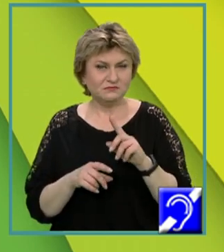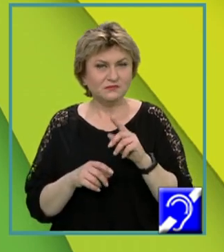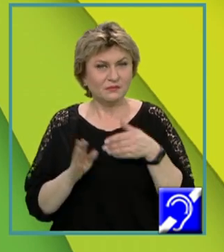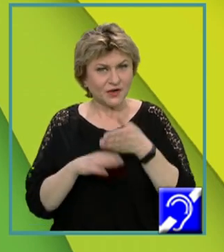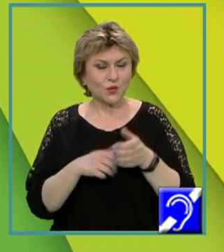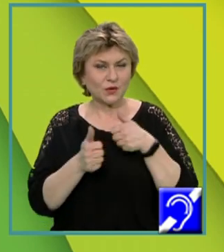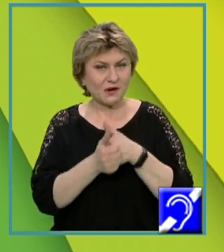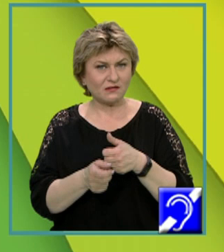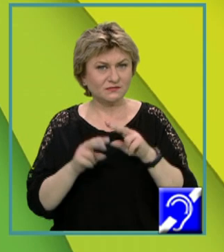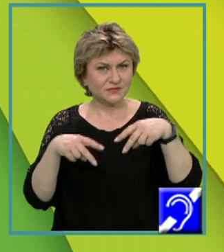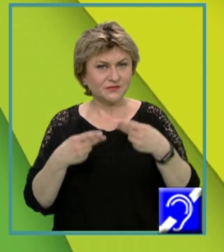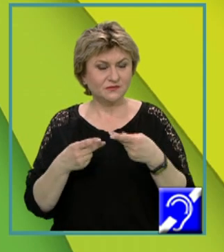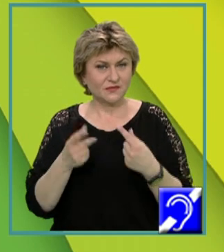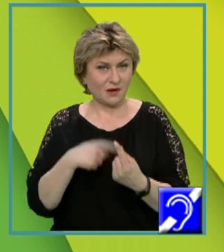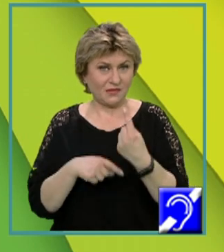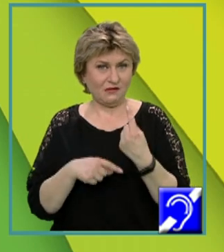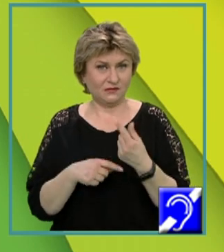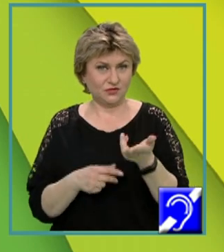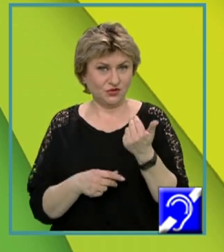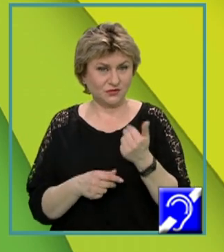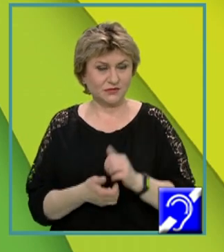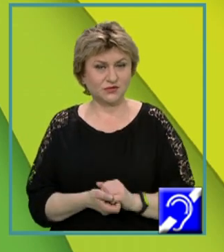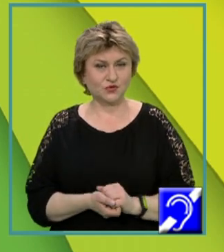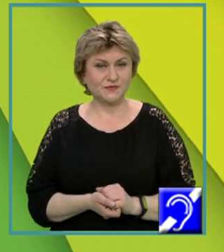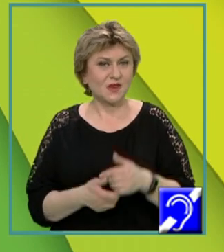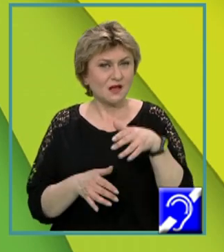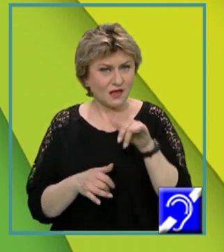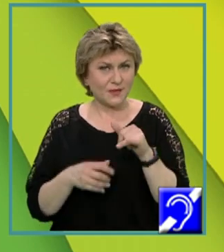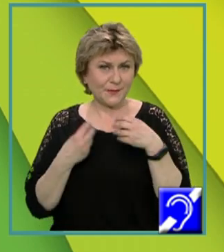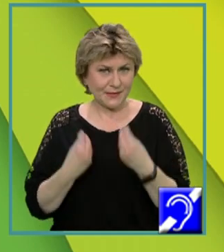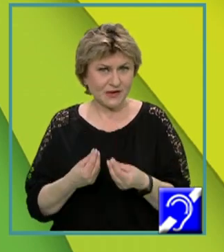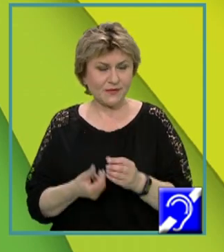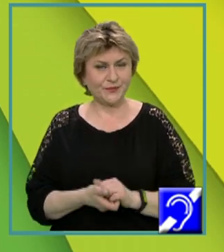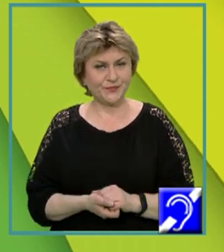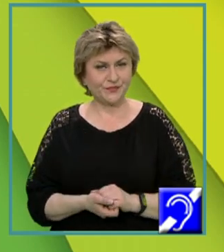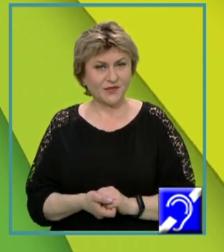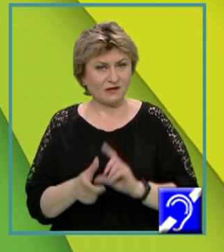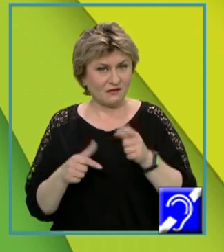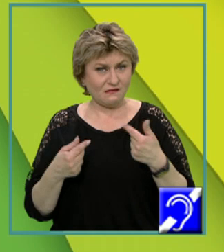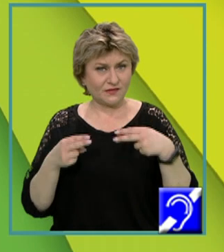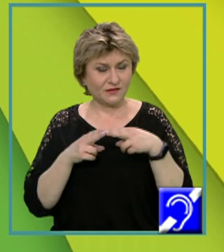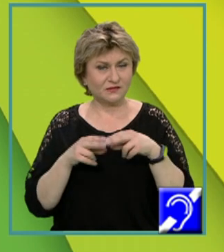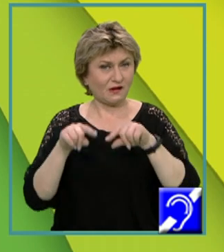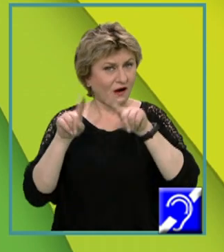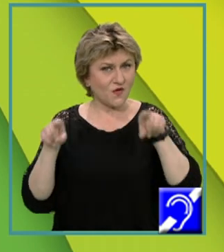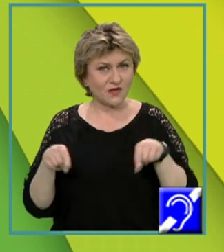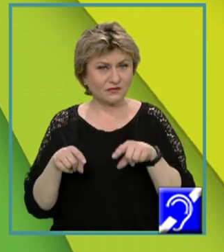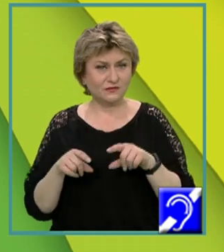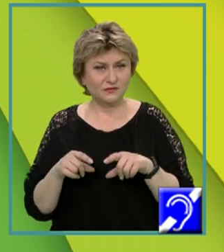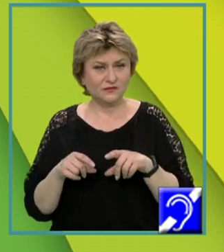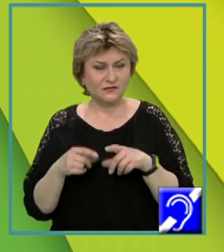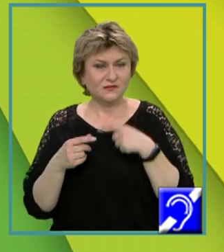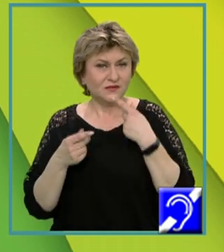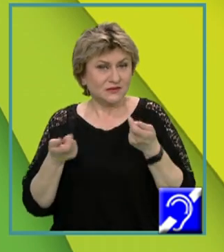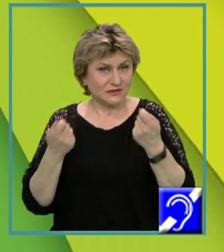pe ecran va apărea 15. În fine, la întâlnirea acoladei închise